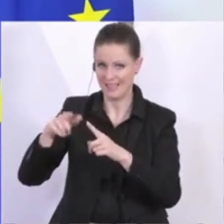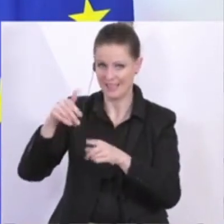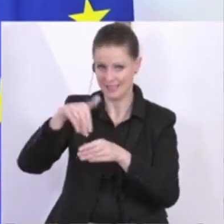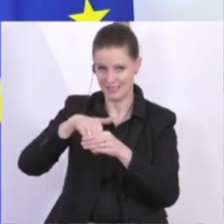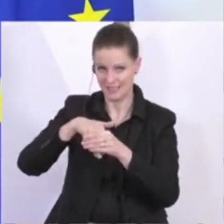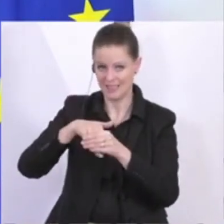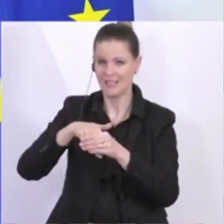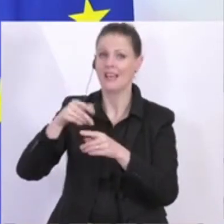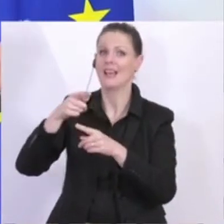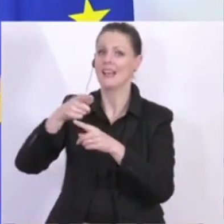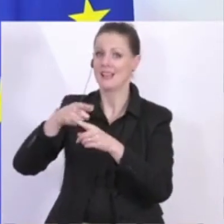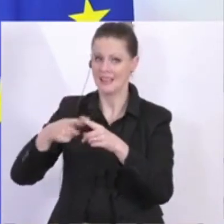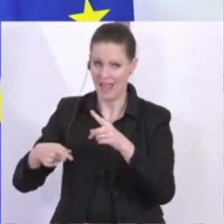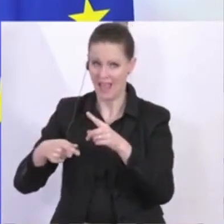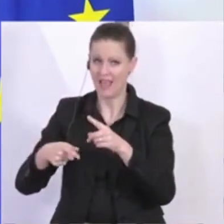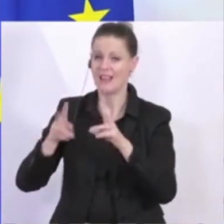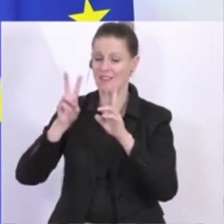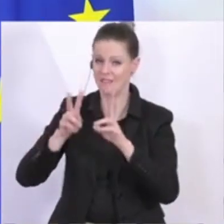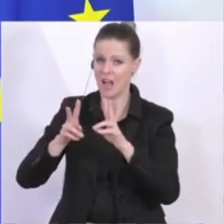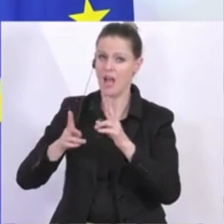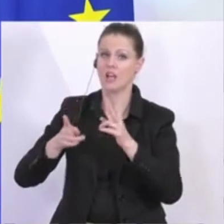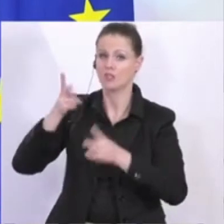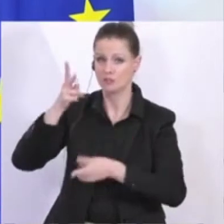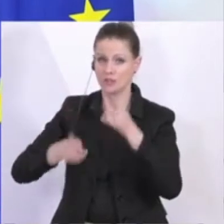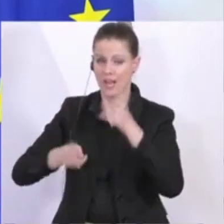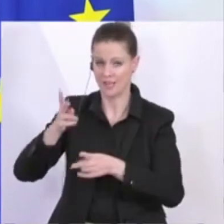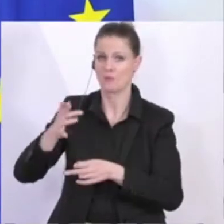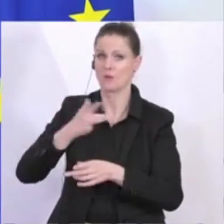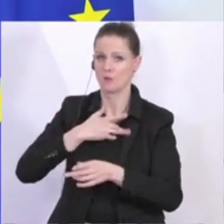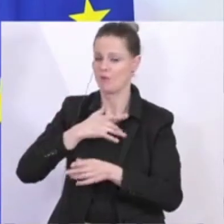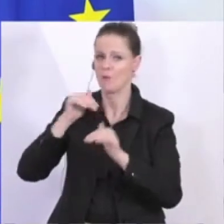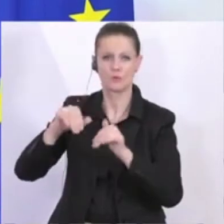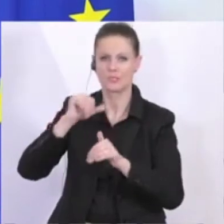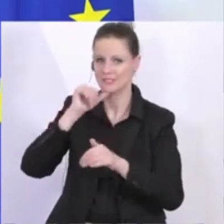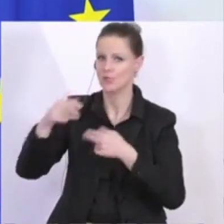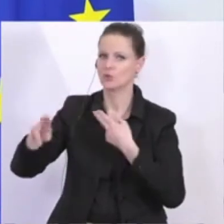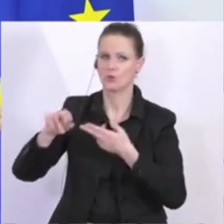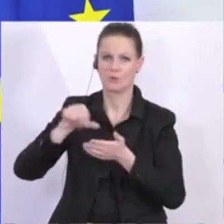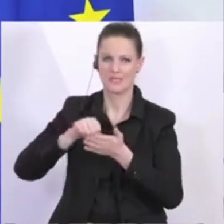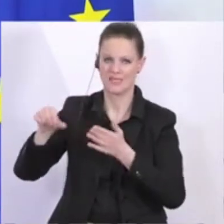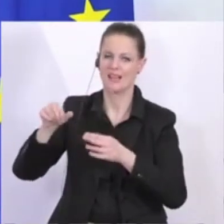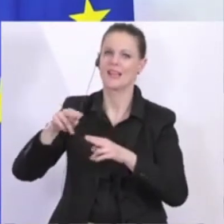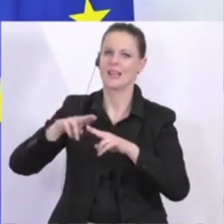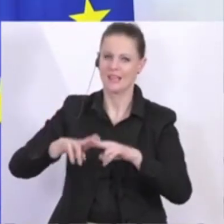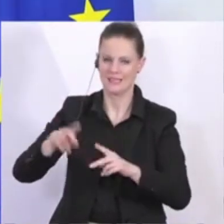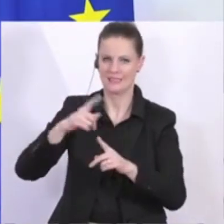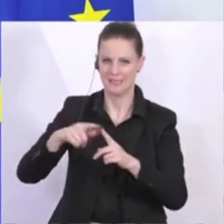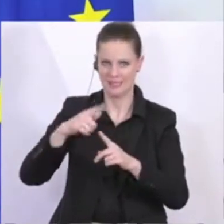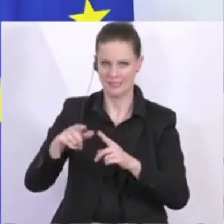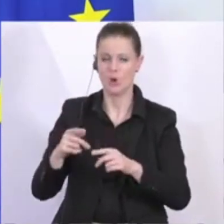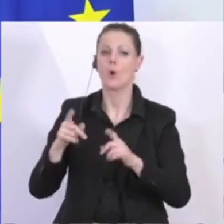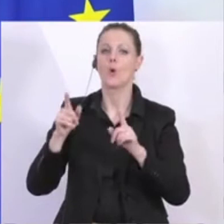erlassen werden, die wirkliche Kosten sind. Dann gibt es noch die Garantien. Darauf wollten wir jetzt raus. Dazu wird die Frau